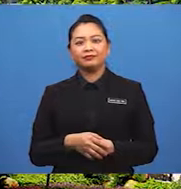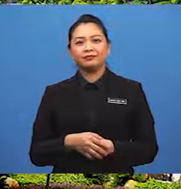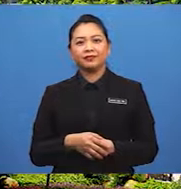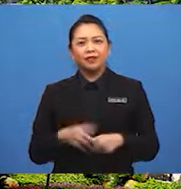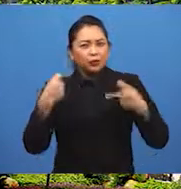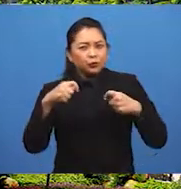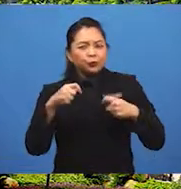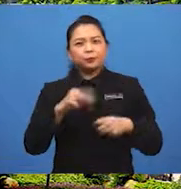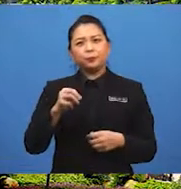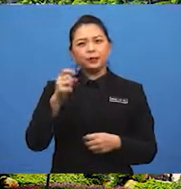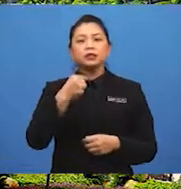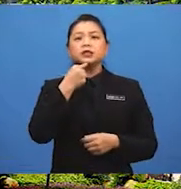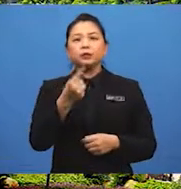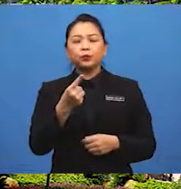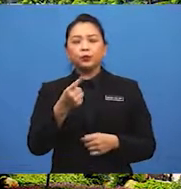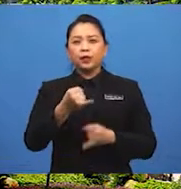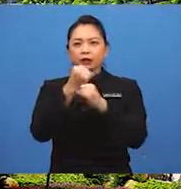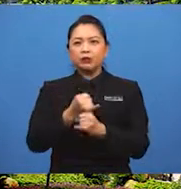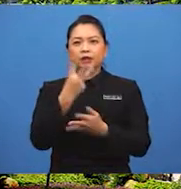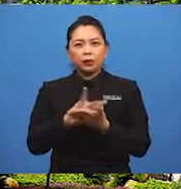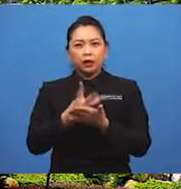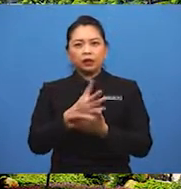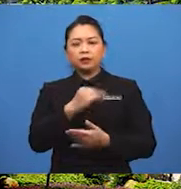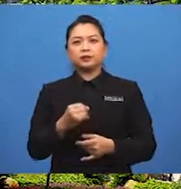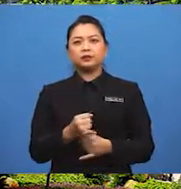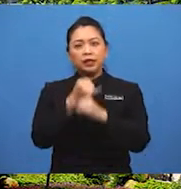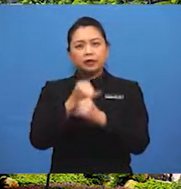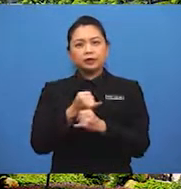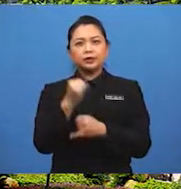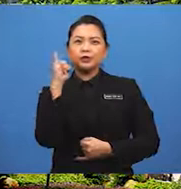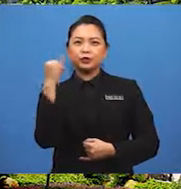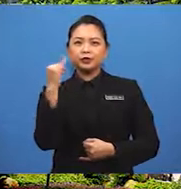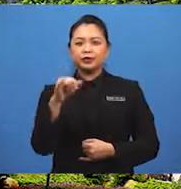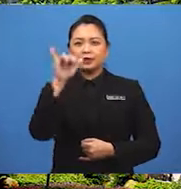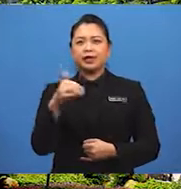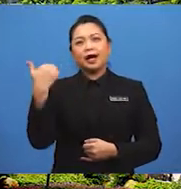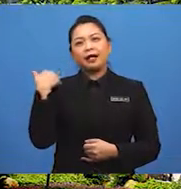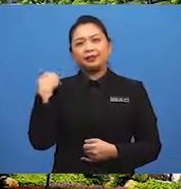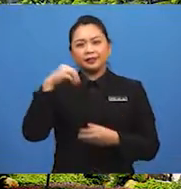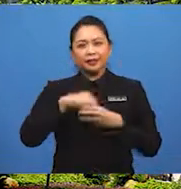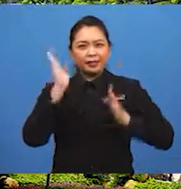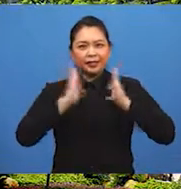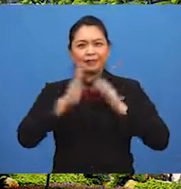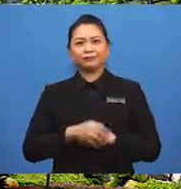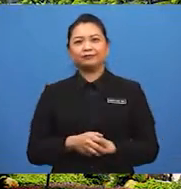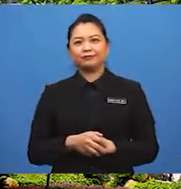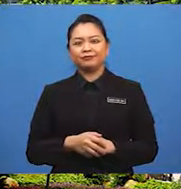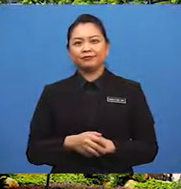Cuba murid-murid sebutkan institusi kewangan dan institusi insurans yang terdapat di Malaysia.